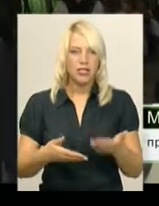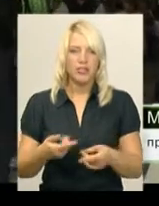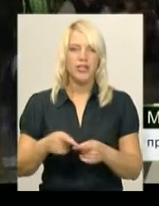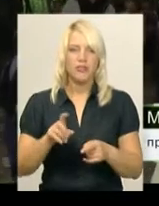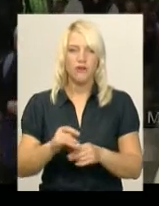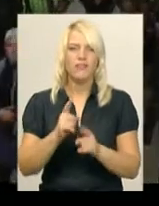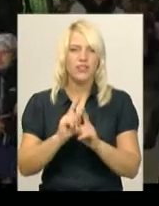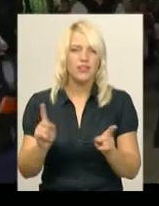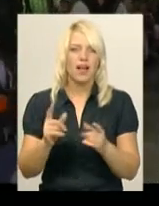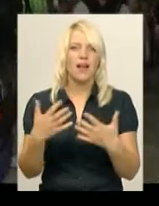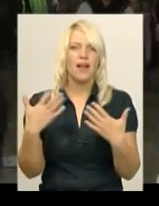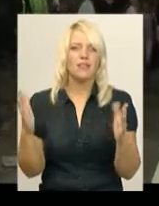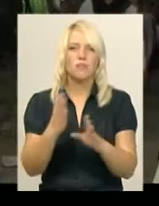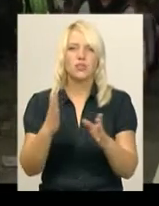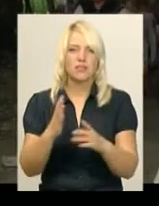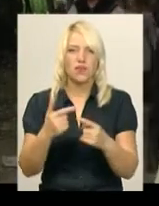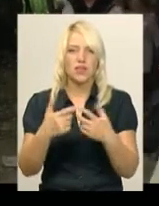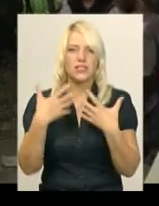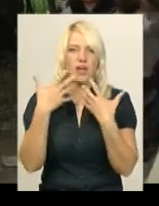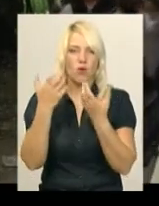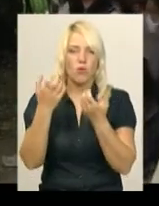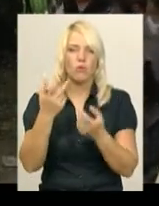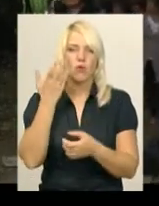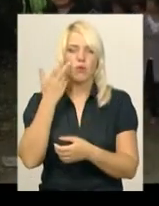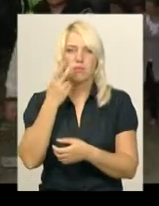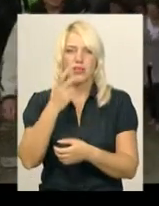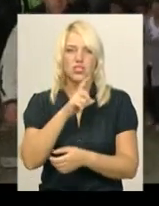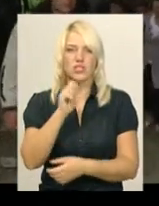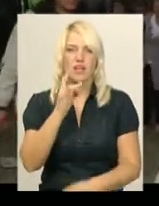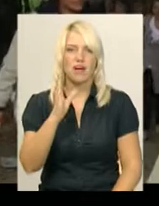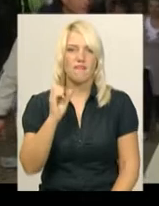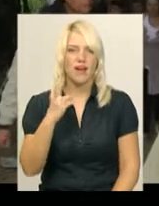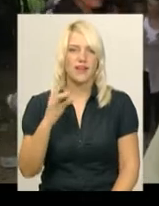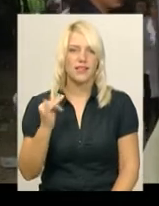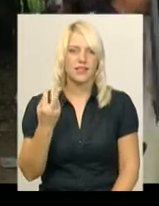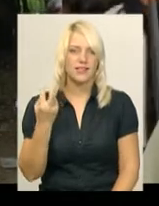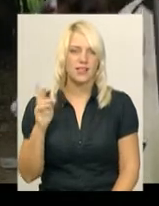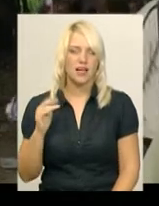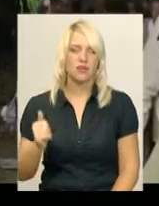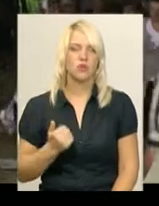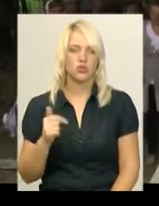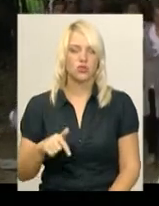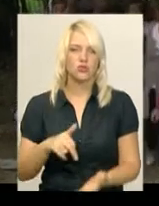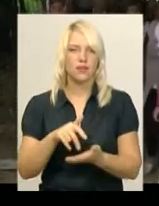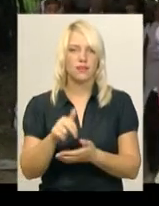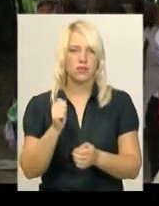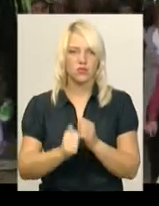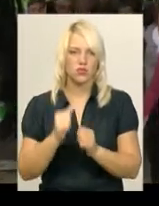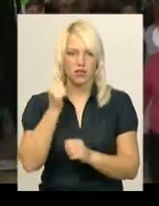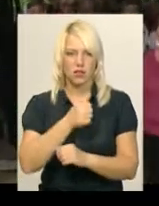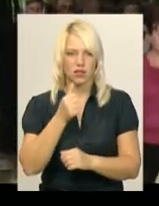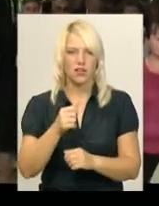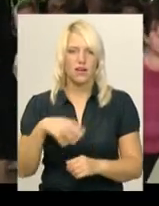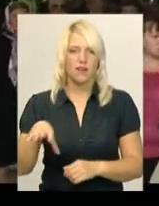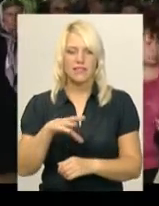неймовірна атмосфера. Захоплюю дух, коли бачу надпис Зарваниця. І просто хочеться сюди йти кожного року. Всі